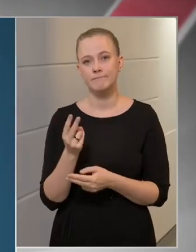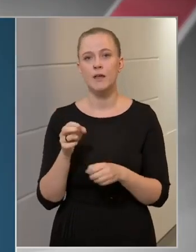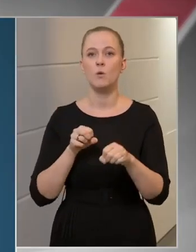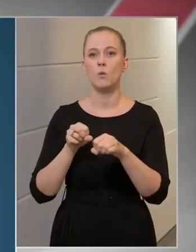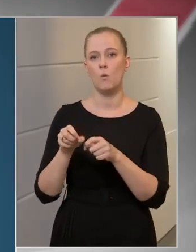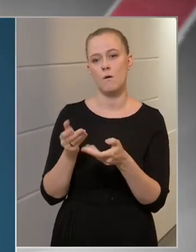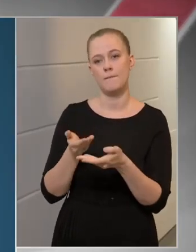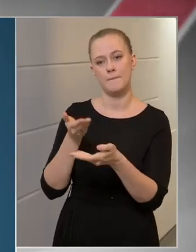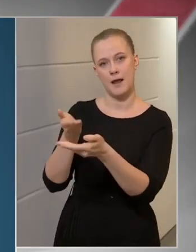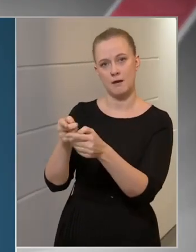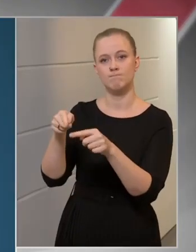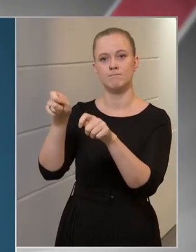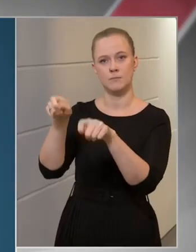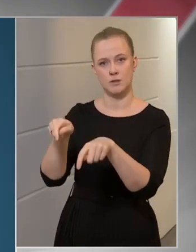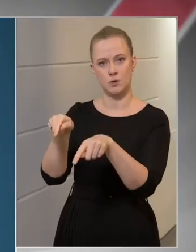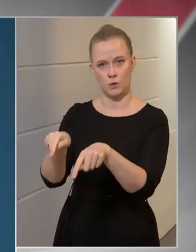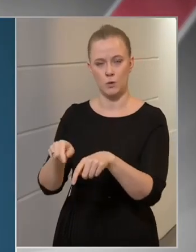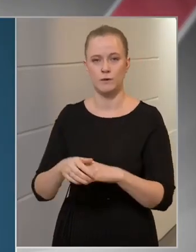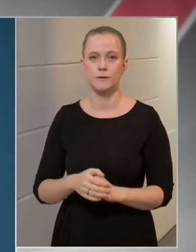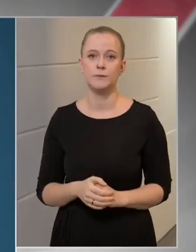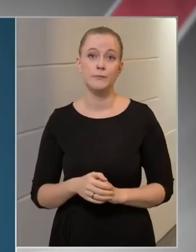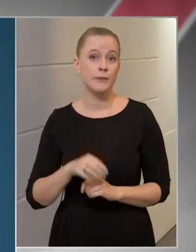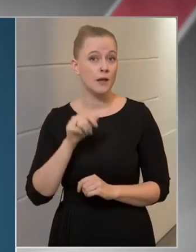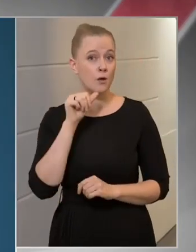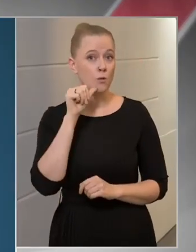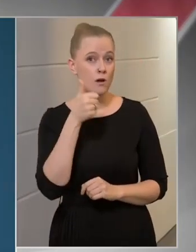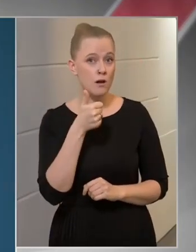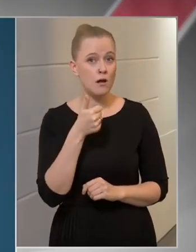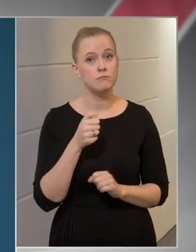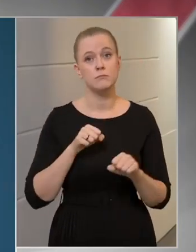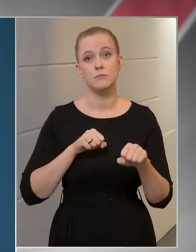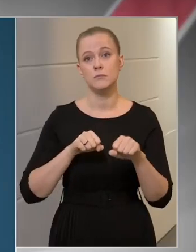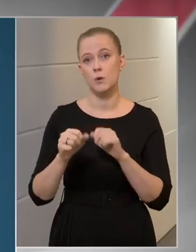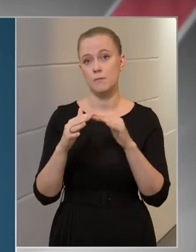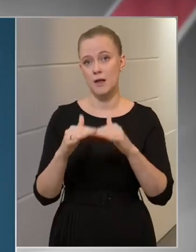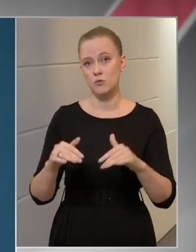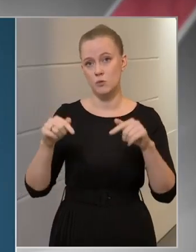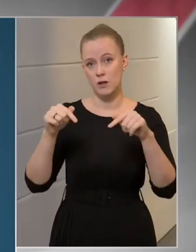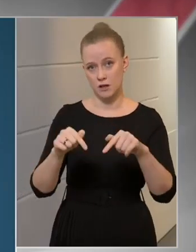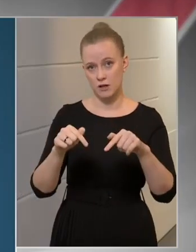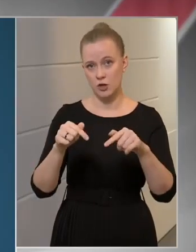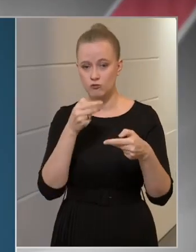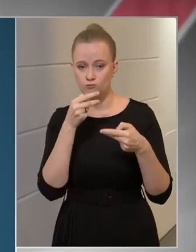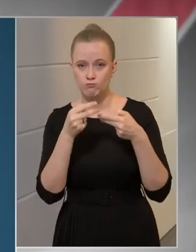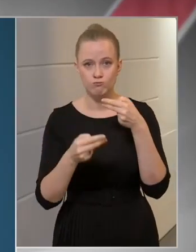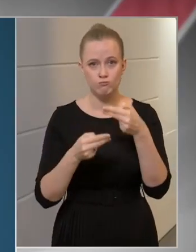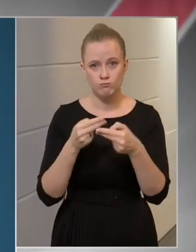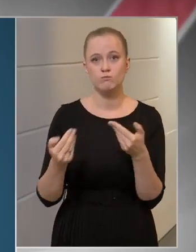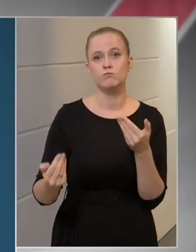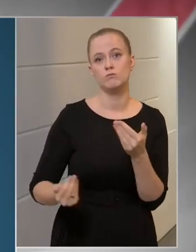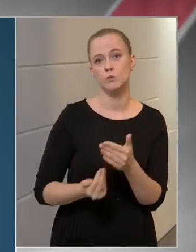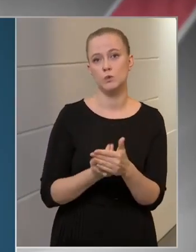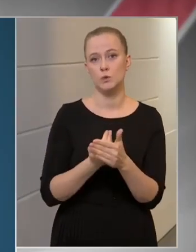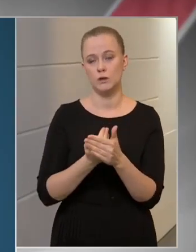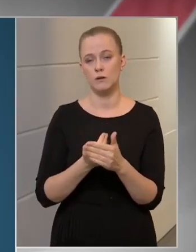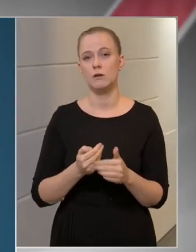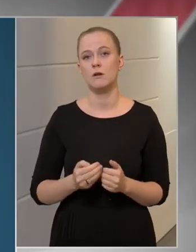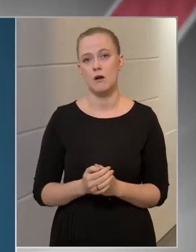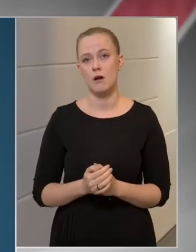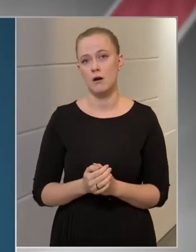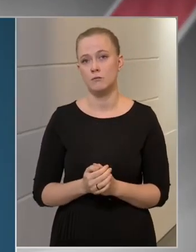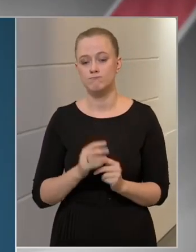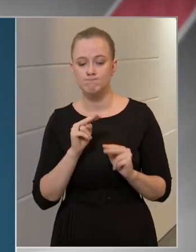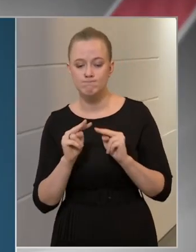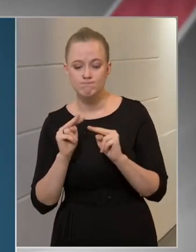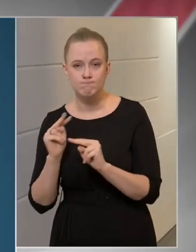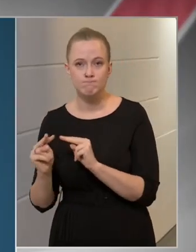kormány dönt. A holnapi kormányülésen vizsgálják ismételten felül